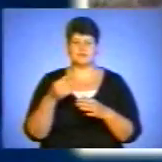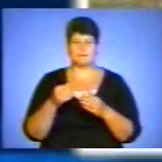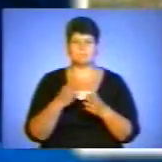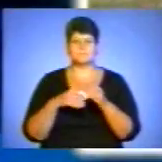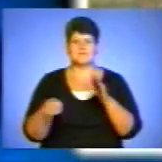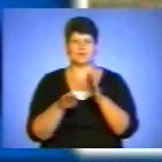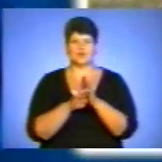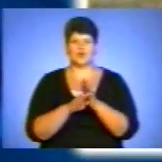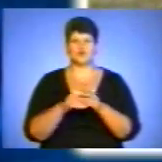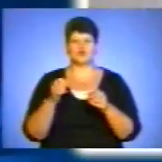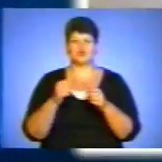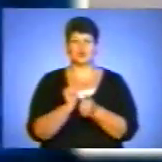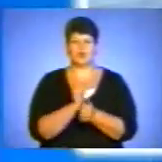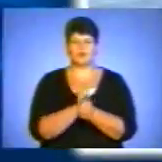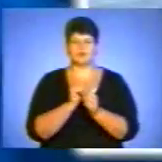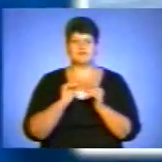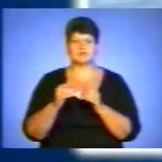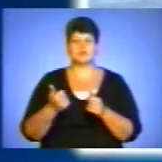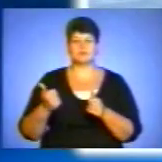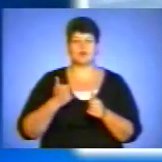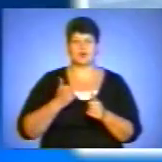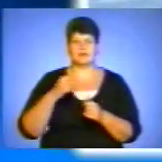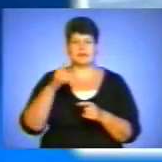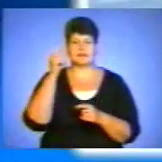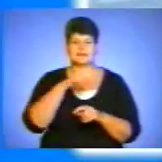корпусу сухопутних військ Збройних сил України.